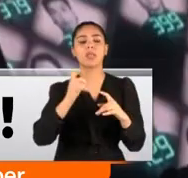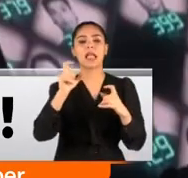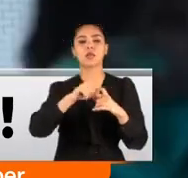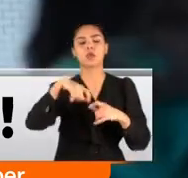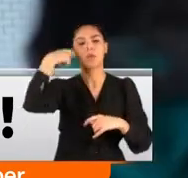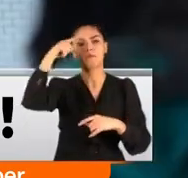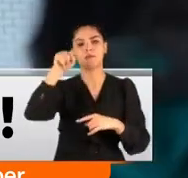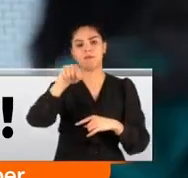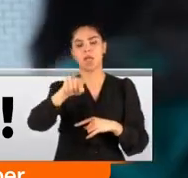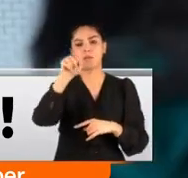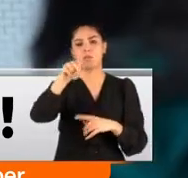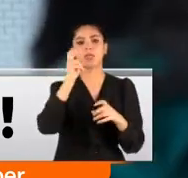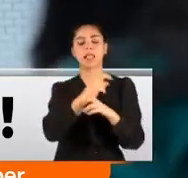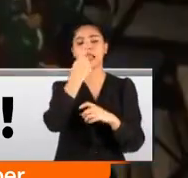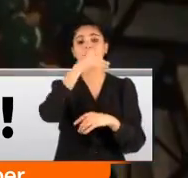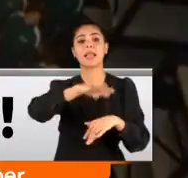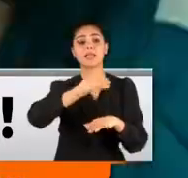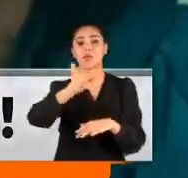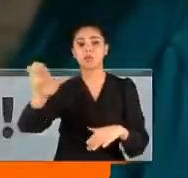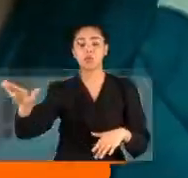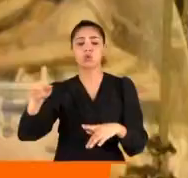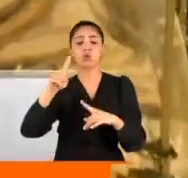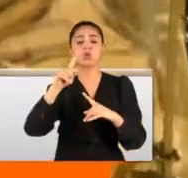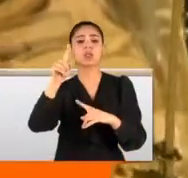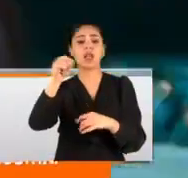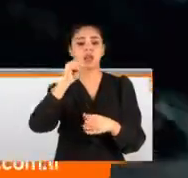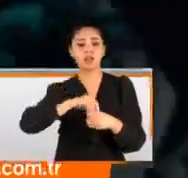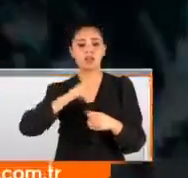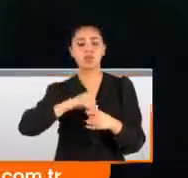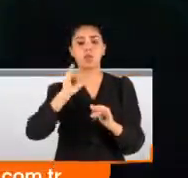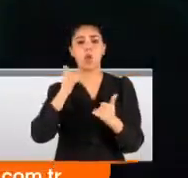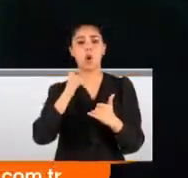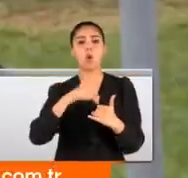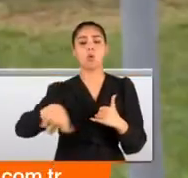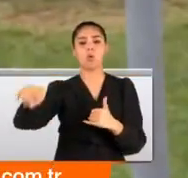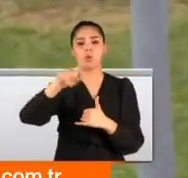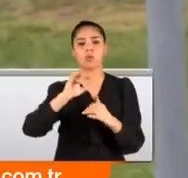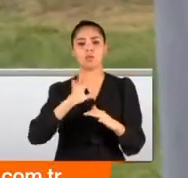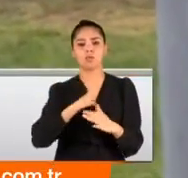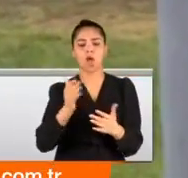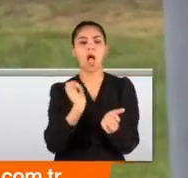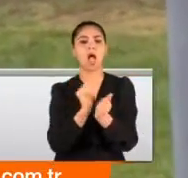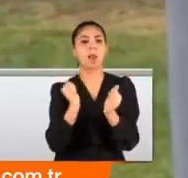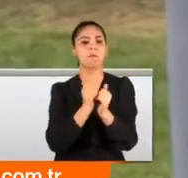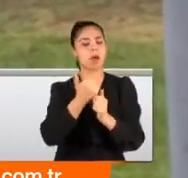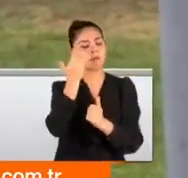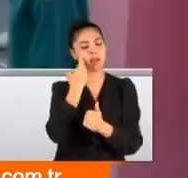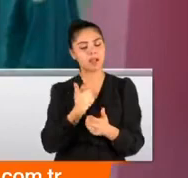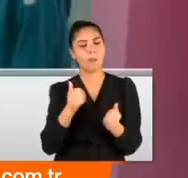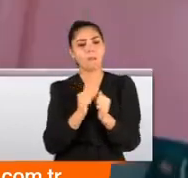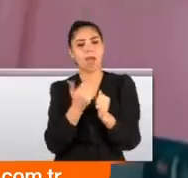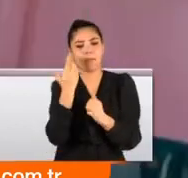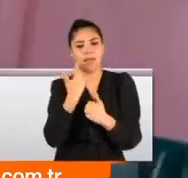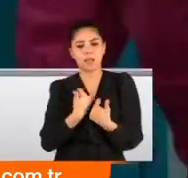sadece onunla sınırlı değil. Çocuklar dijital platformlardaki oyunların da baskısı altında. 50'lik izliyoruz. Beraber izliyoruz. Evet.